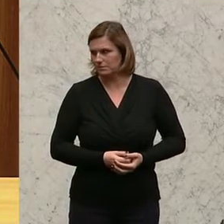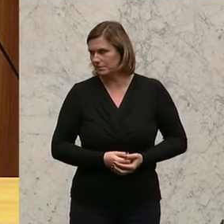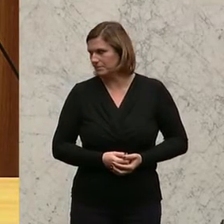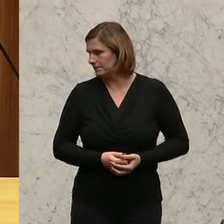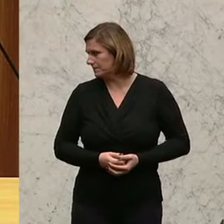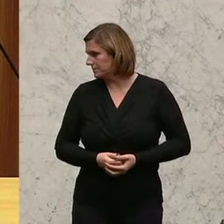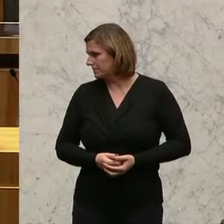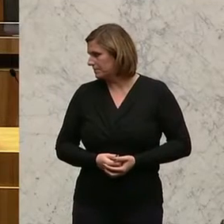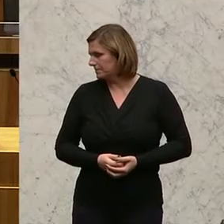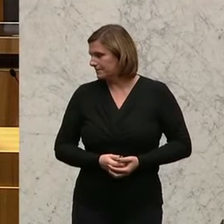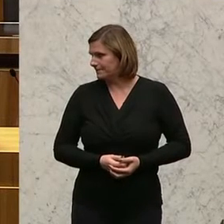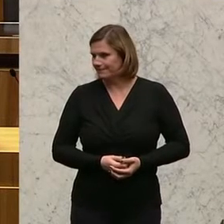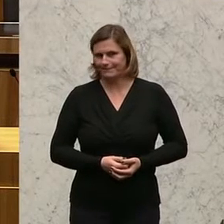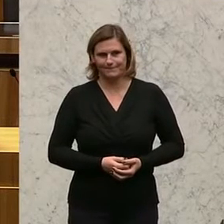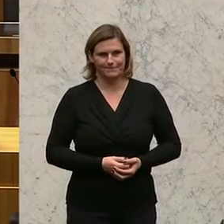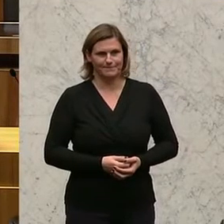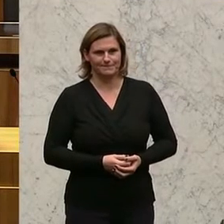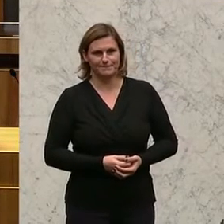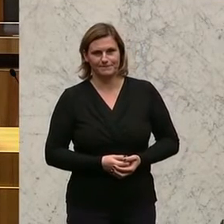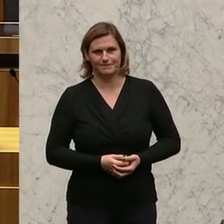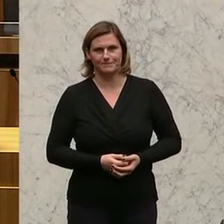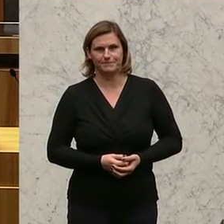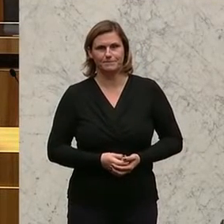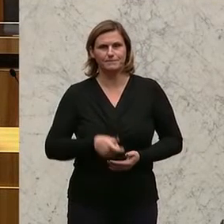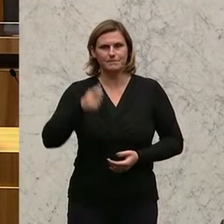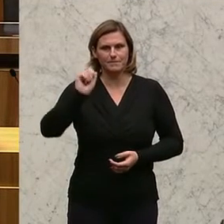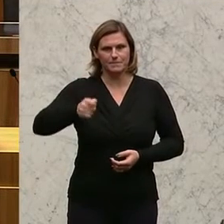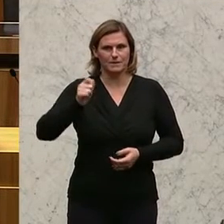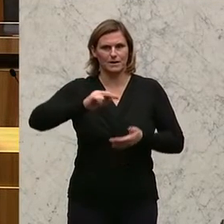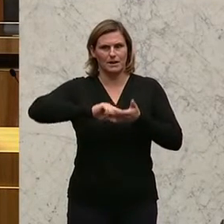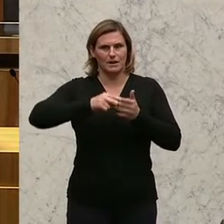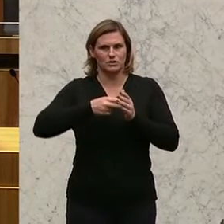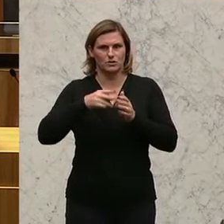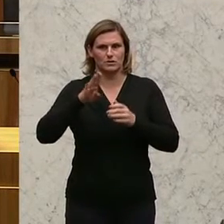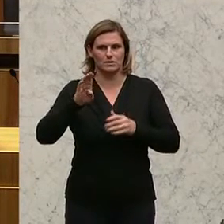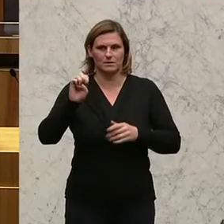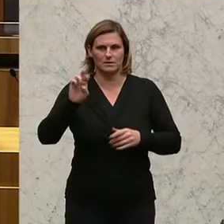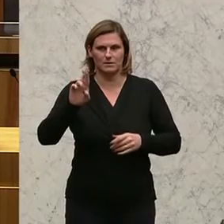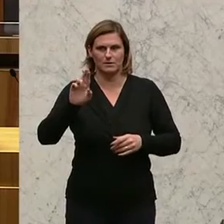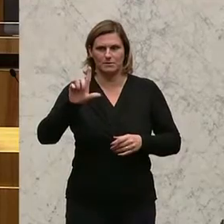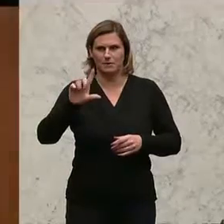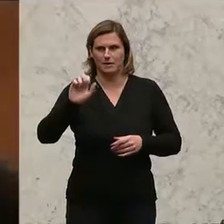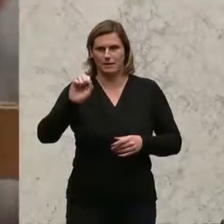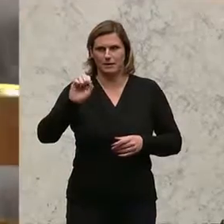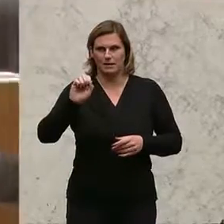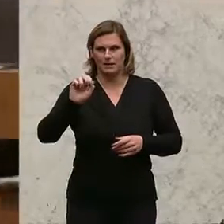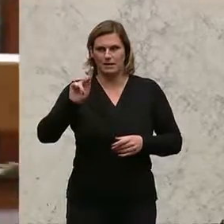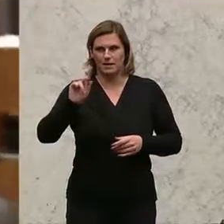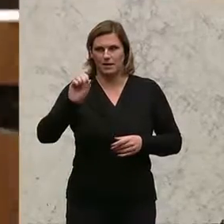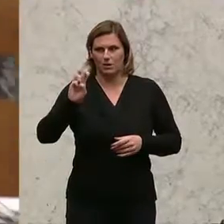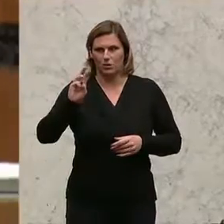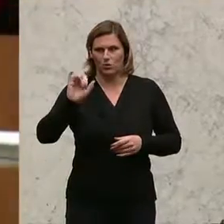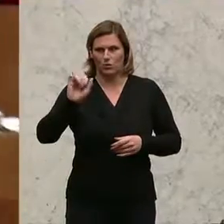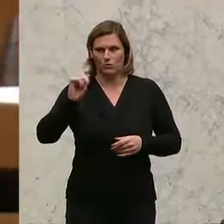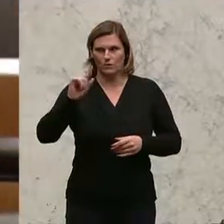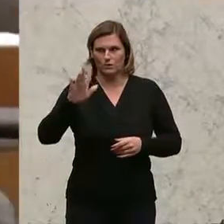Man dürfe die Briefwahlkarte nicht als alternativlos betrachten, argumentiert Philipp Schangel von der FPÖ. Wenn diese nicht sicher sei,